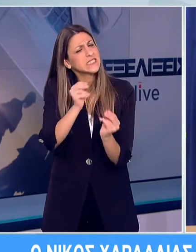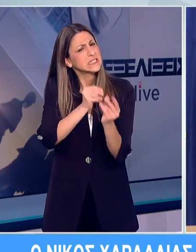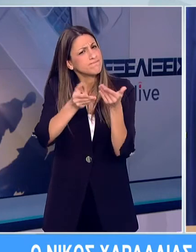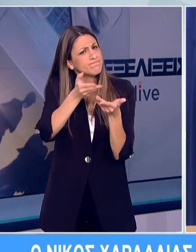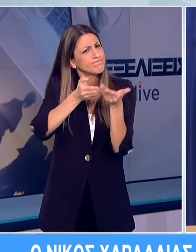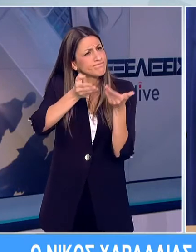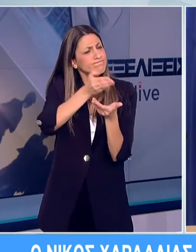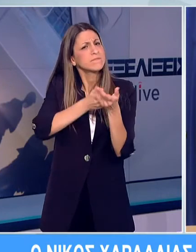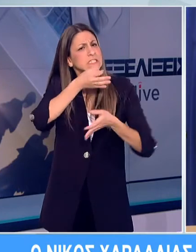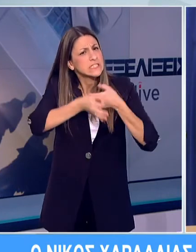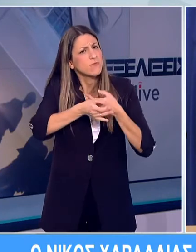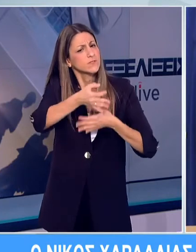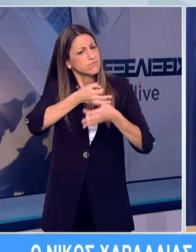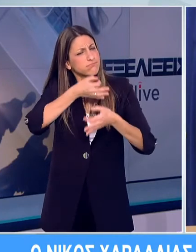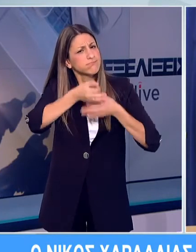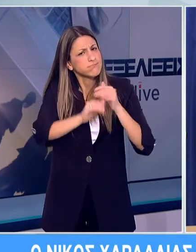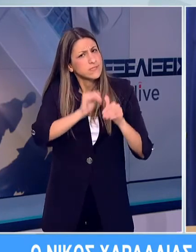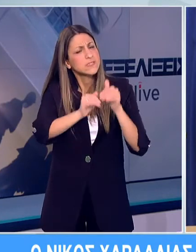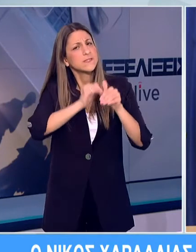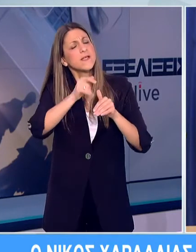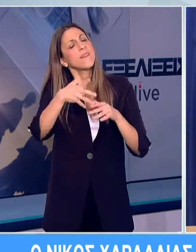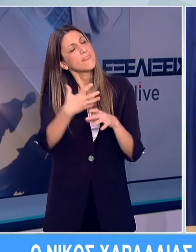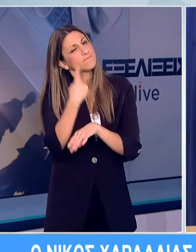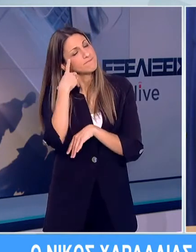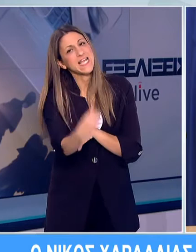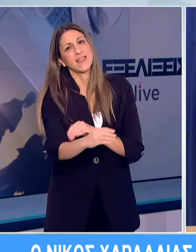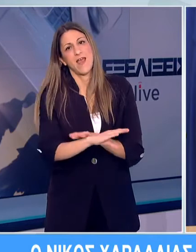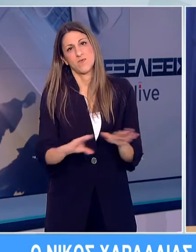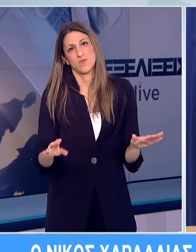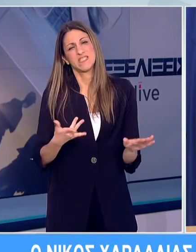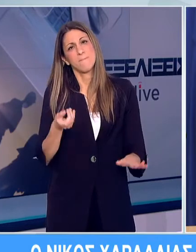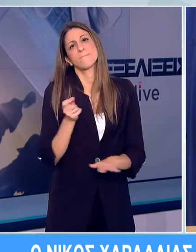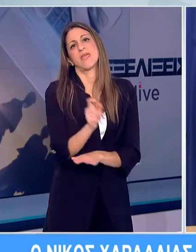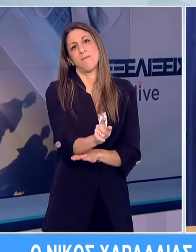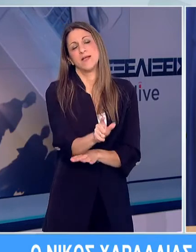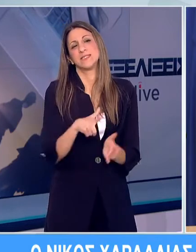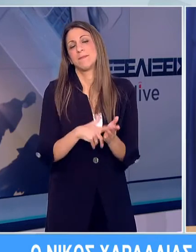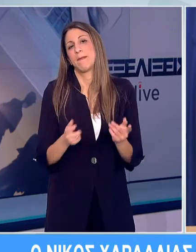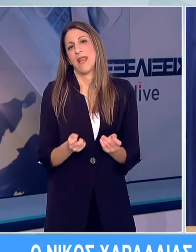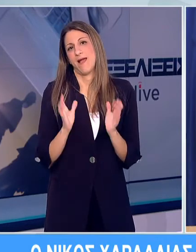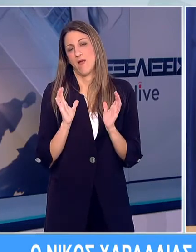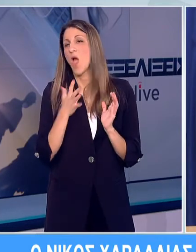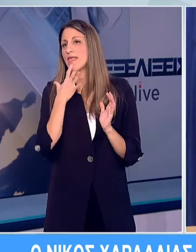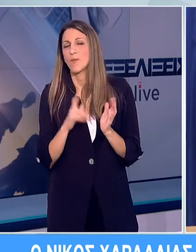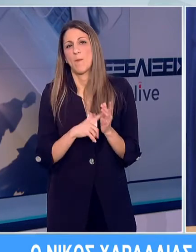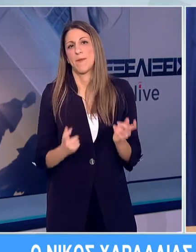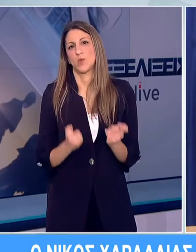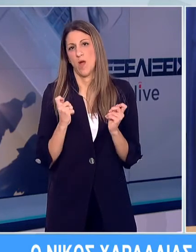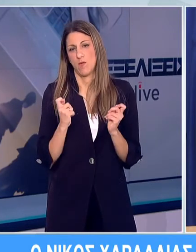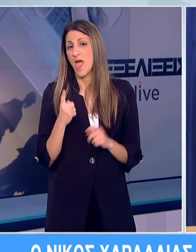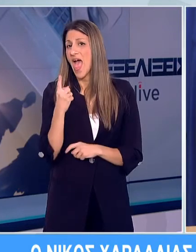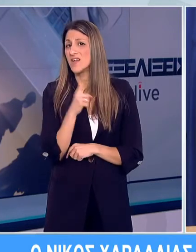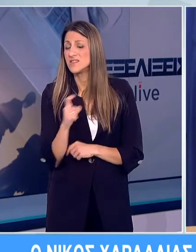τις συμβουλές, μέσα από τις συστάσεις, μέσα από την ίδια την κοινωνία, παίρνουν το μήνυμα του τι πρέπει να κάνουν και γιατί πρέπει να το κάνουν. Ένα είναι το